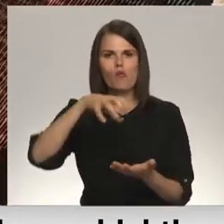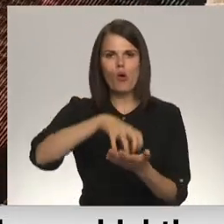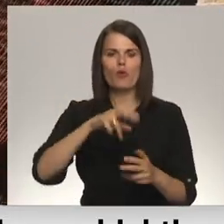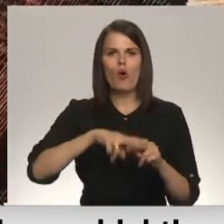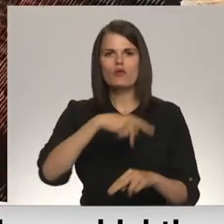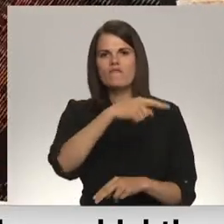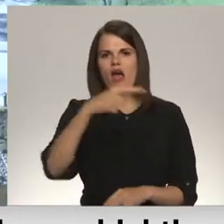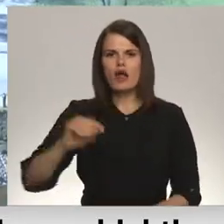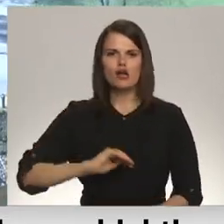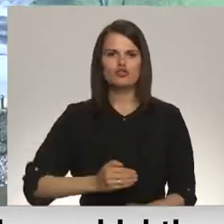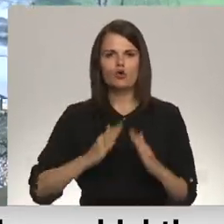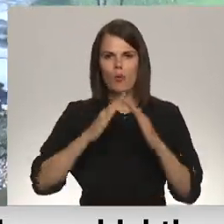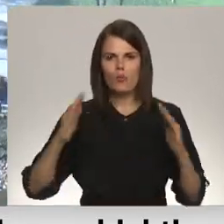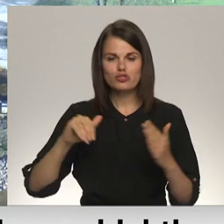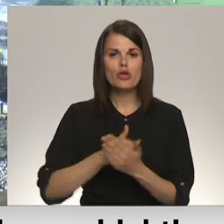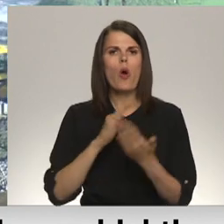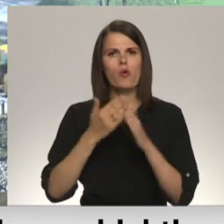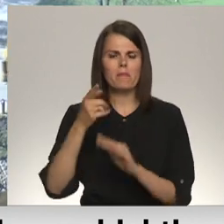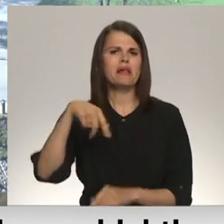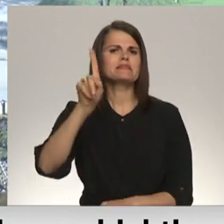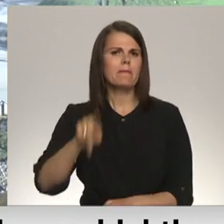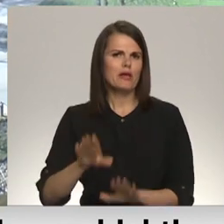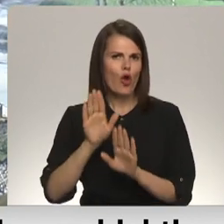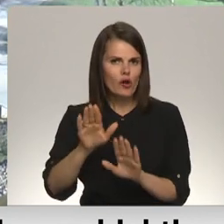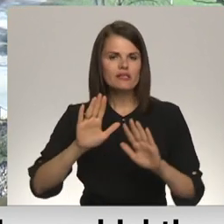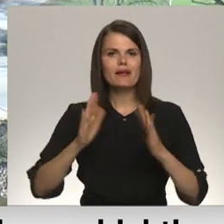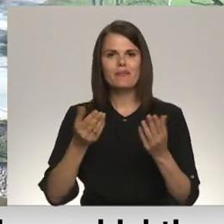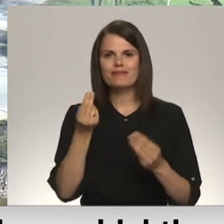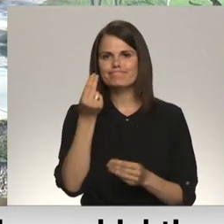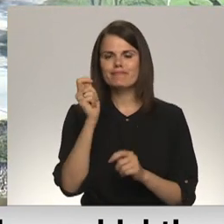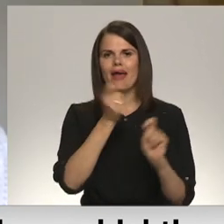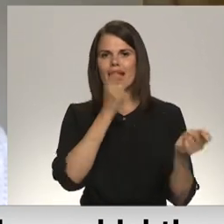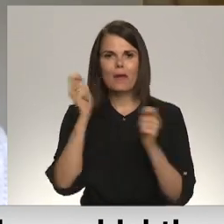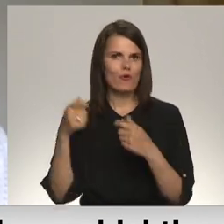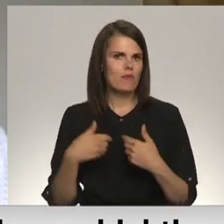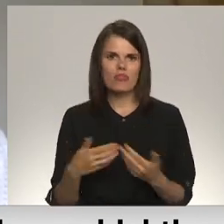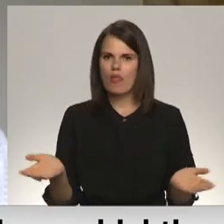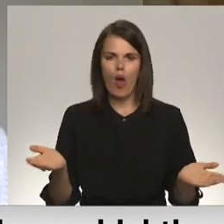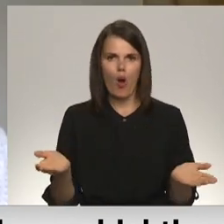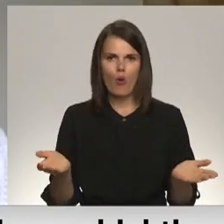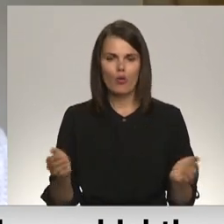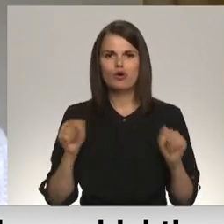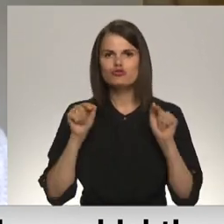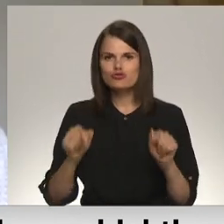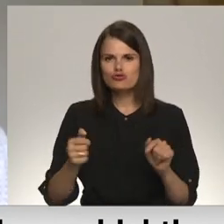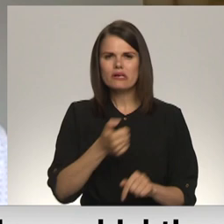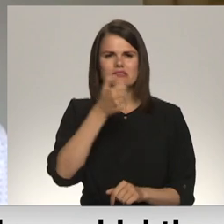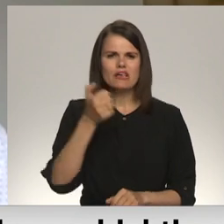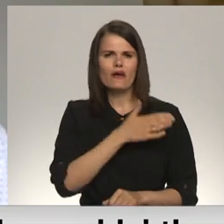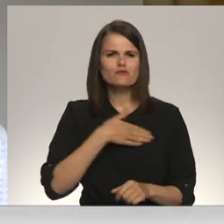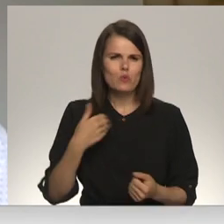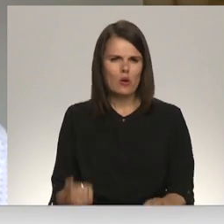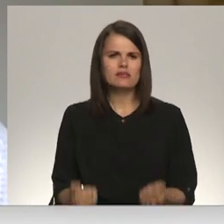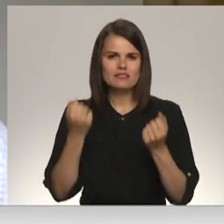Jauna pilspils esot prioritāšu sarakstā, tomēr finansējumu remontdarbiem nēsot. Šis gads ir ļoti smags,